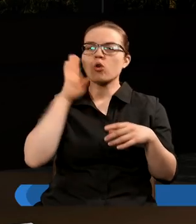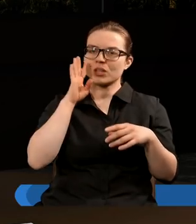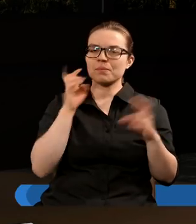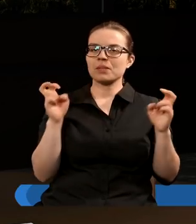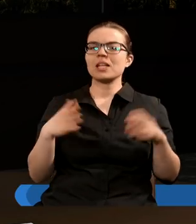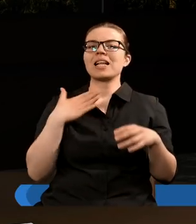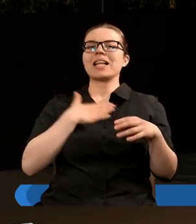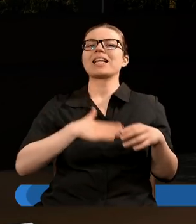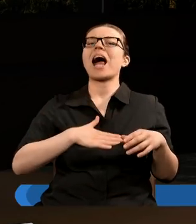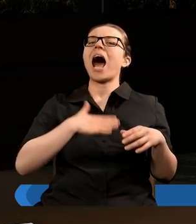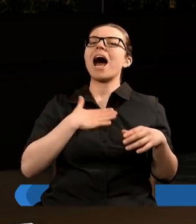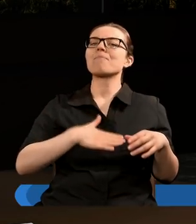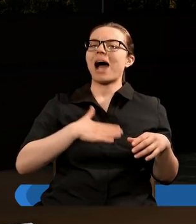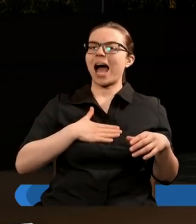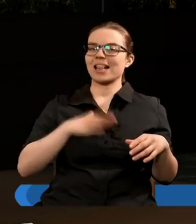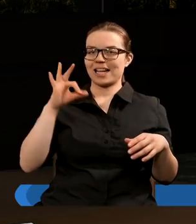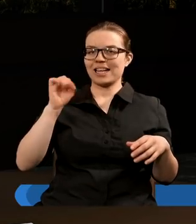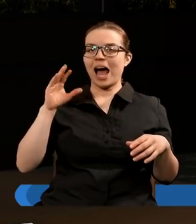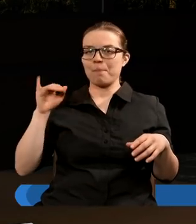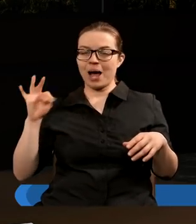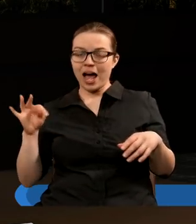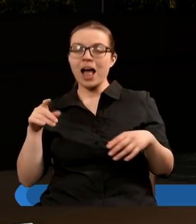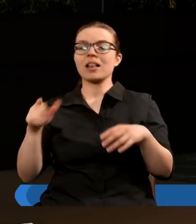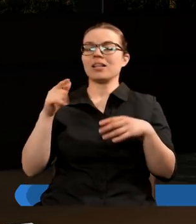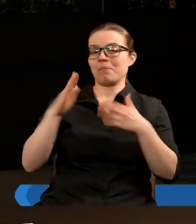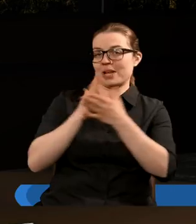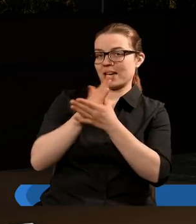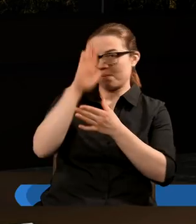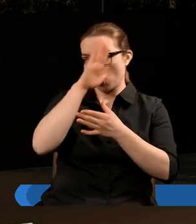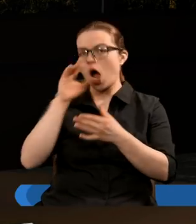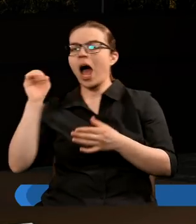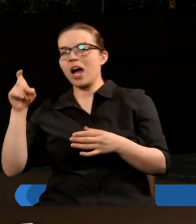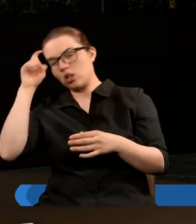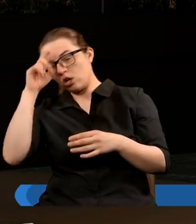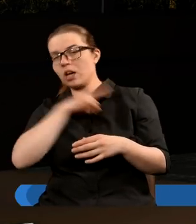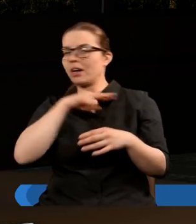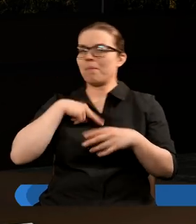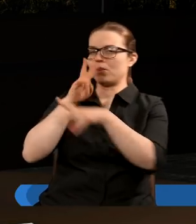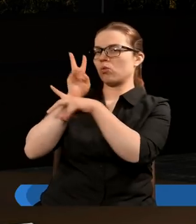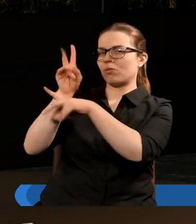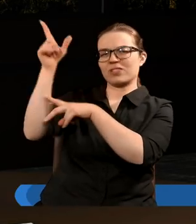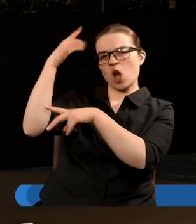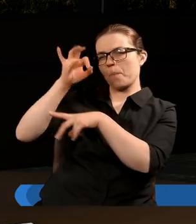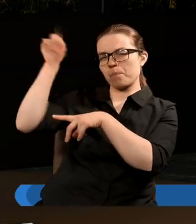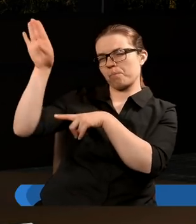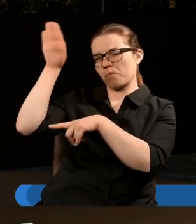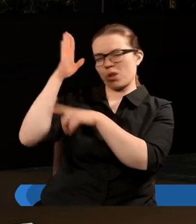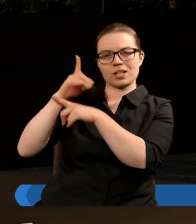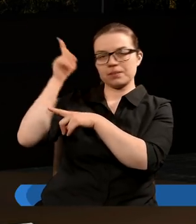sabat, jest takim znakiem między Bogiem a człowiekiem, że my Panu Bogu ufamy najbardziej i